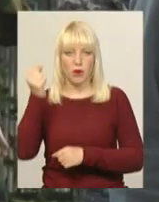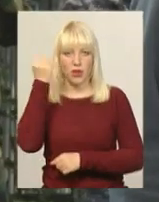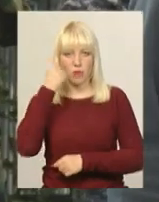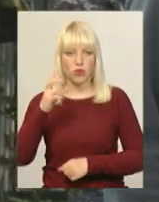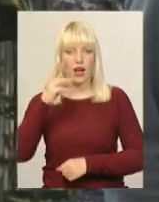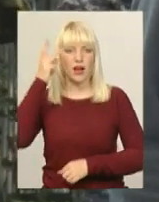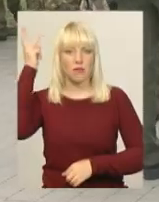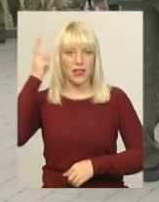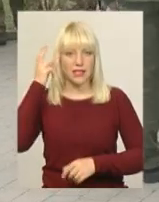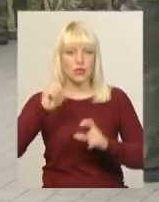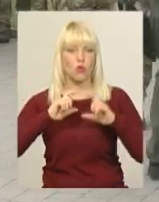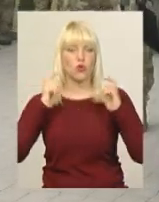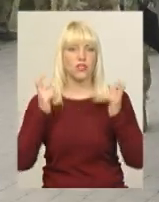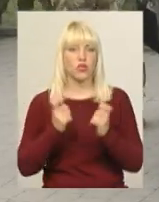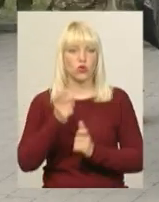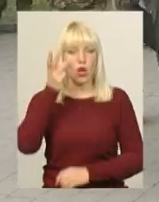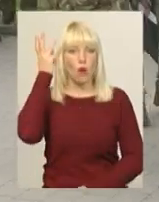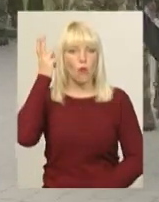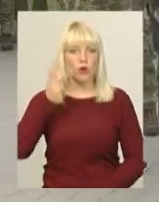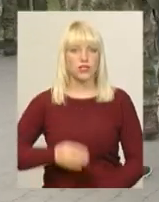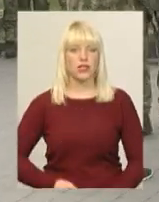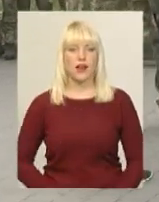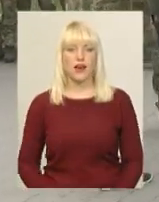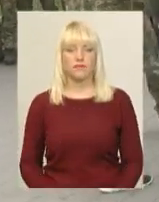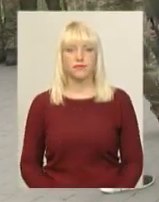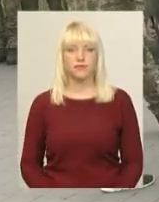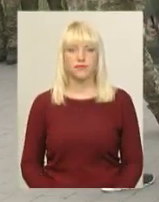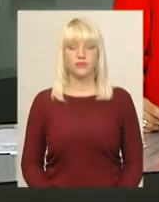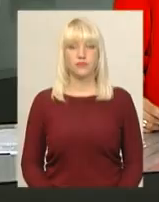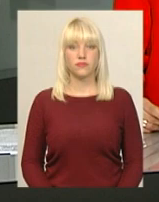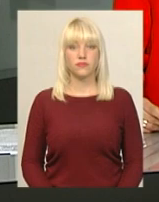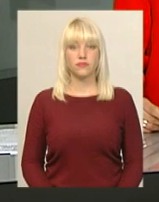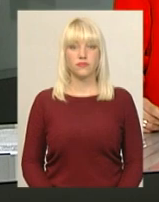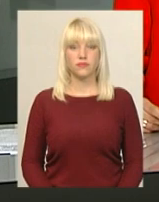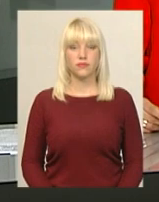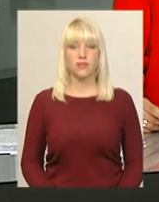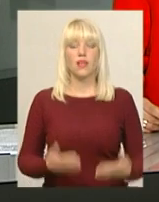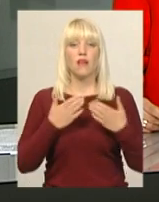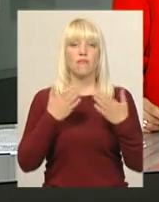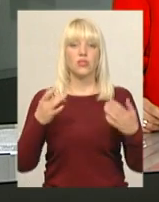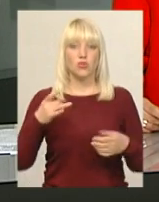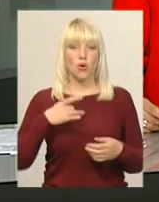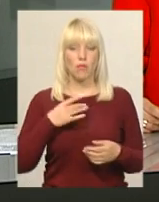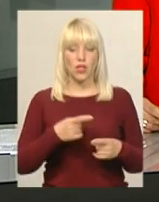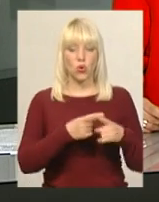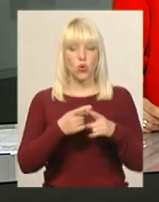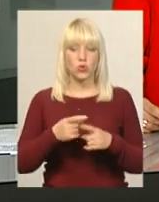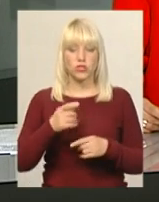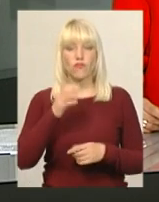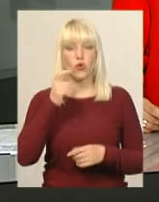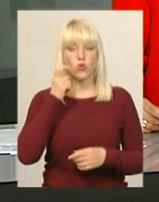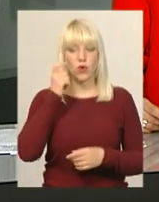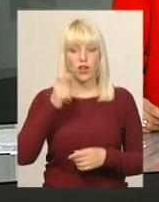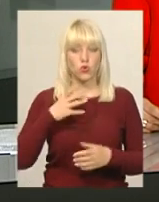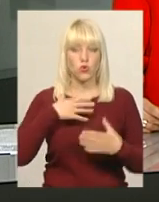«Поділля». Дарина Денисенко, Віктор Кривий, новини «Поділля Центр». Виставка «Білоруси з Україною в серці» відкрилася